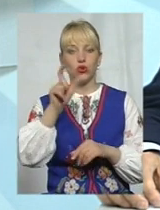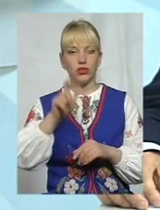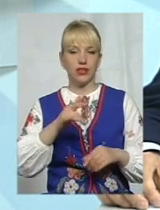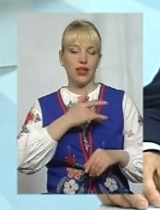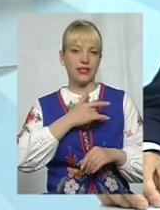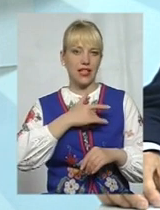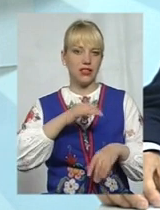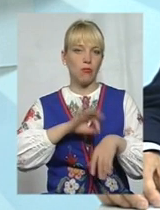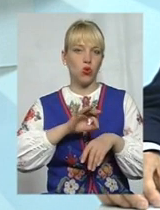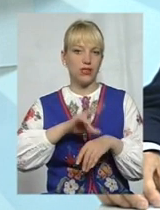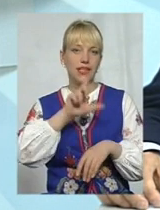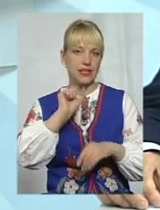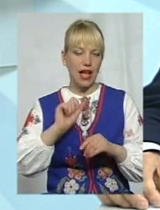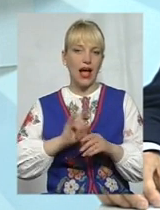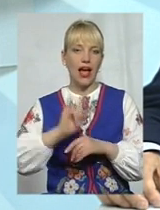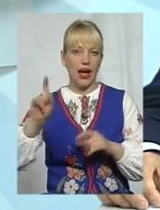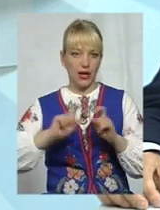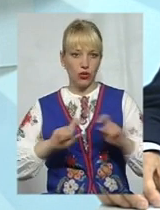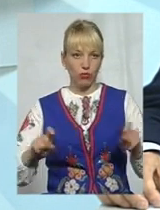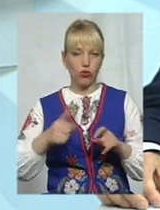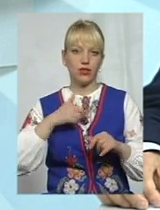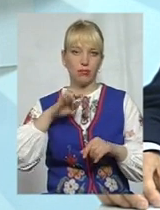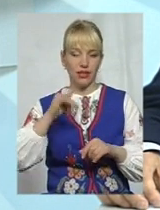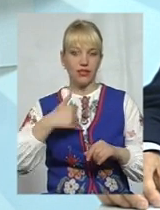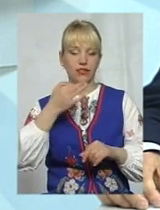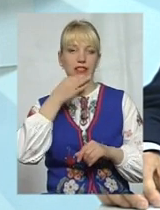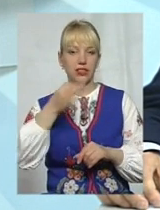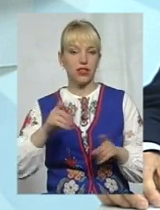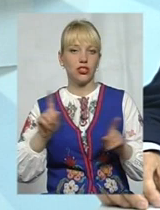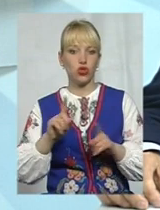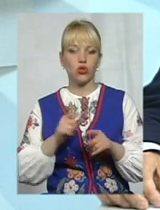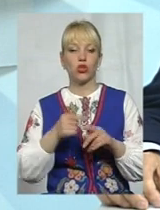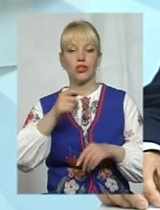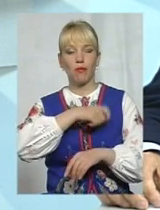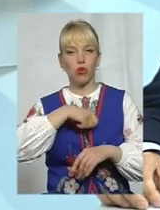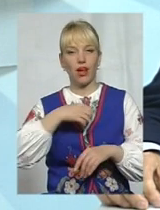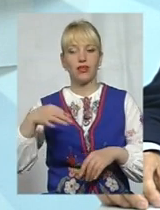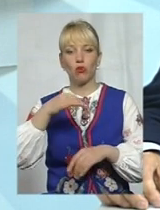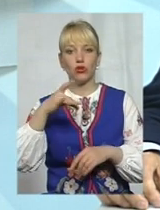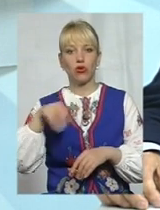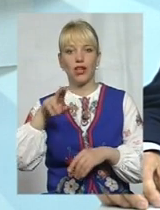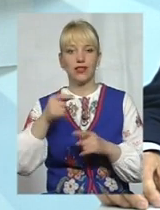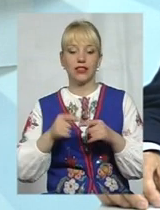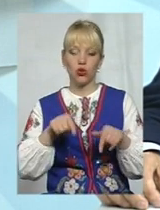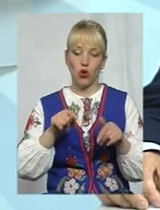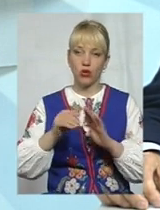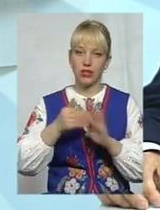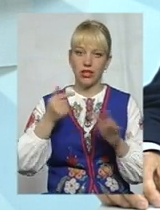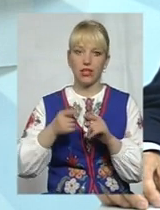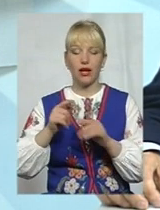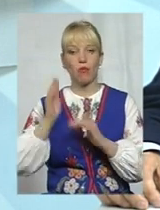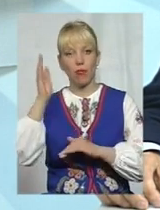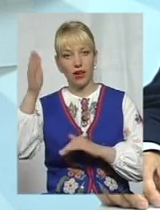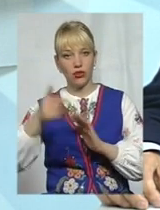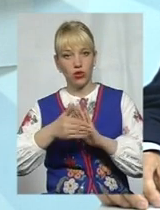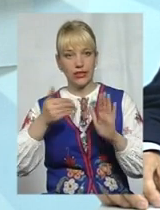аеропорт. І я би хотів сказати про те, що, ну, ви знаєте, депутати обласної ради цього осликлення і попереднього осликлення, я вже про це говорив,